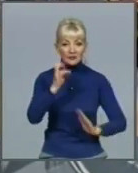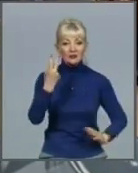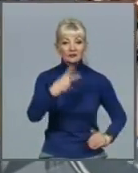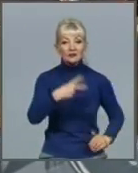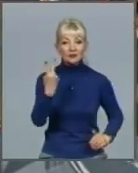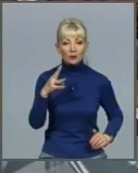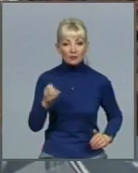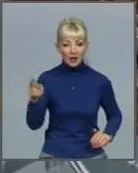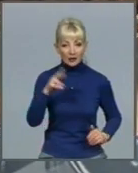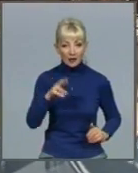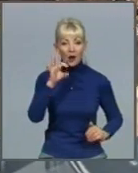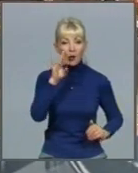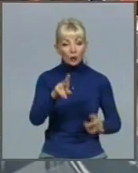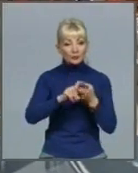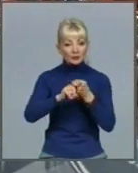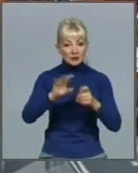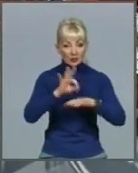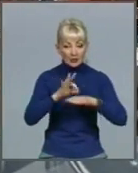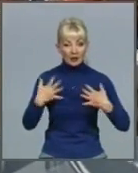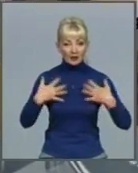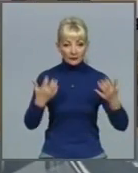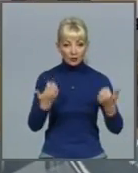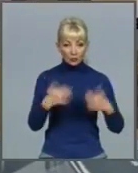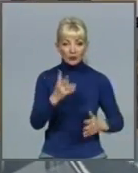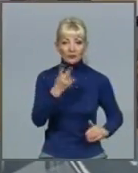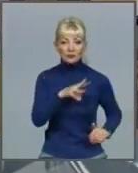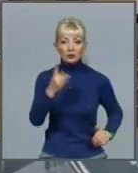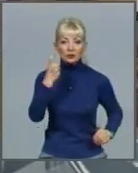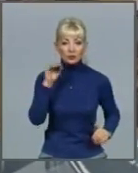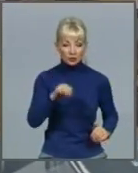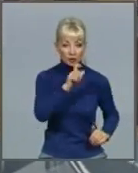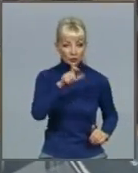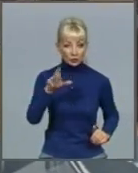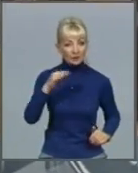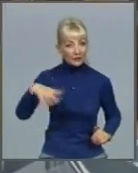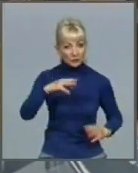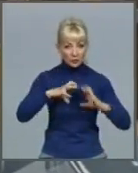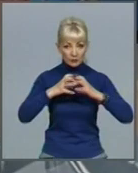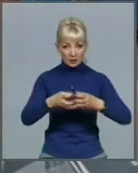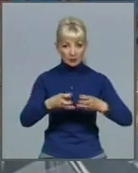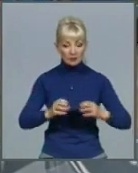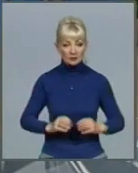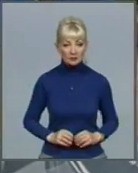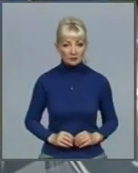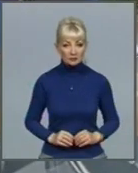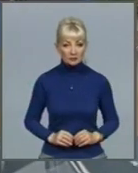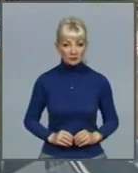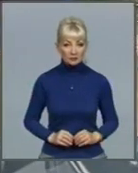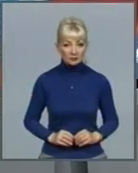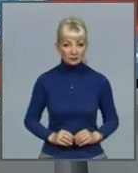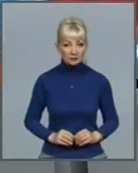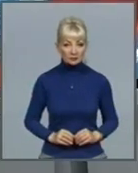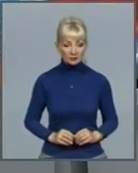коронавірусної хвороби одужали вже 2 мільйони 100 тисяч осіб в усьому світі. Юлія Біла та Євген Клучко, Харківське ізвісті.